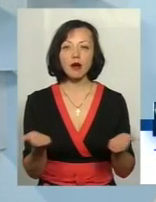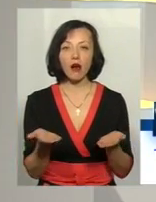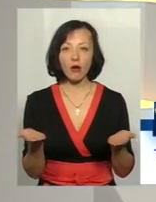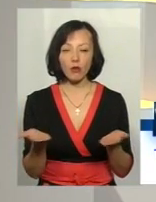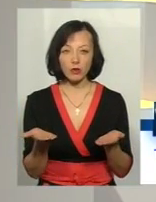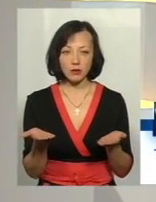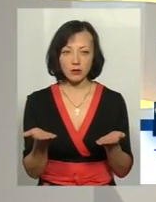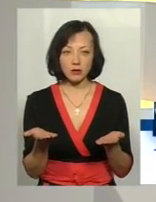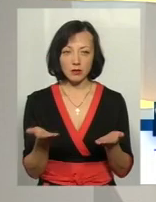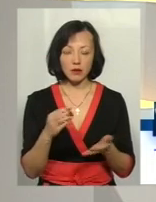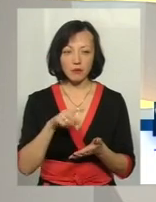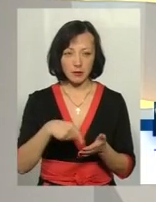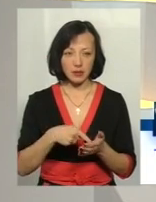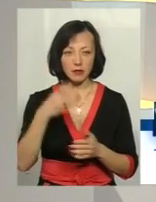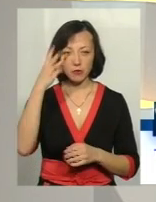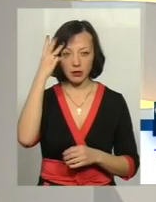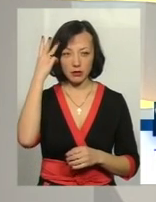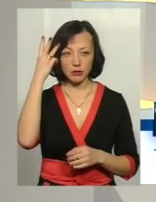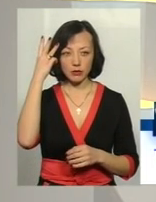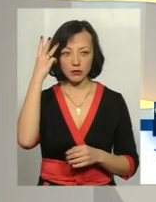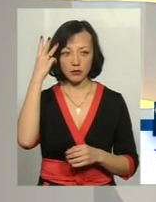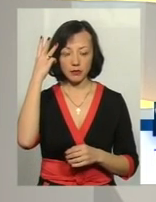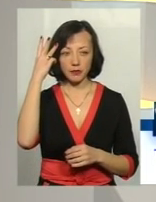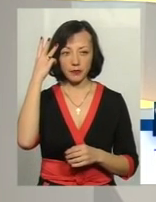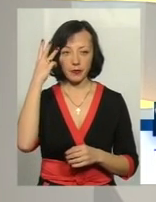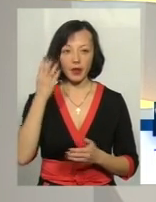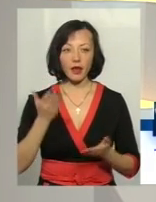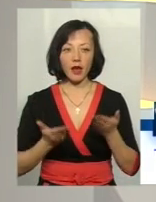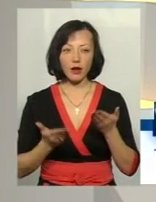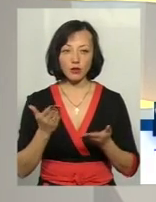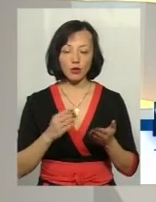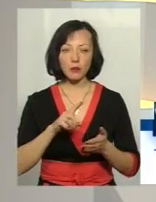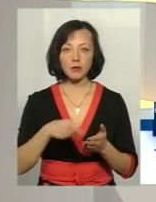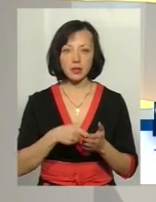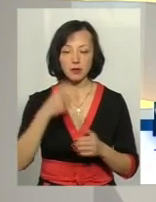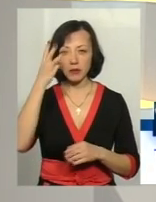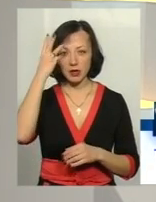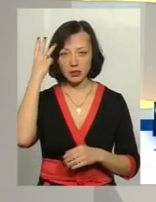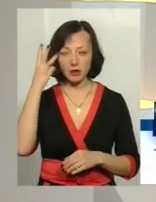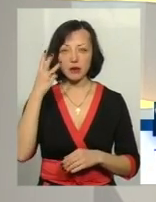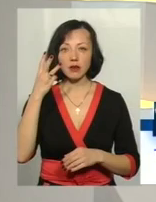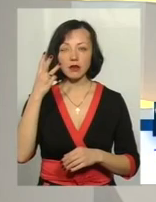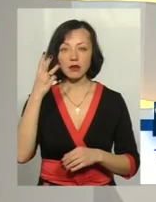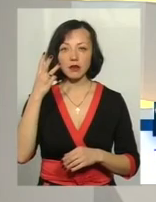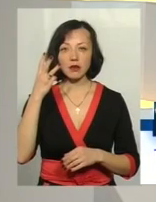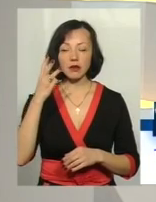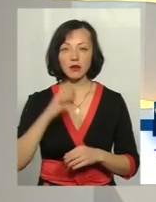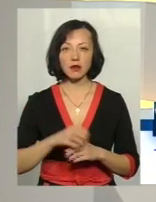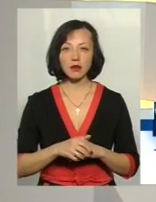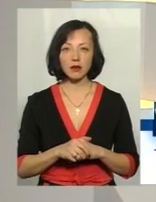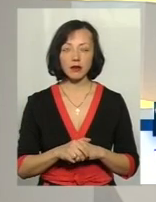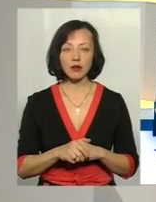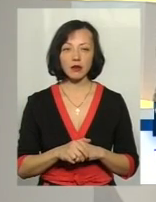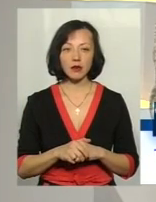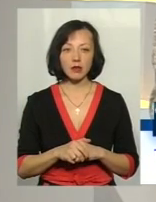В місті Хмельницькому, я так розумію, так? Якщо йдеться про місто Хмельницький, то нас... Нічого не слышно.